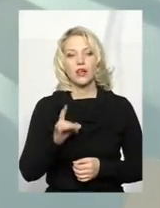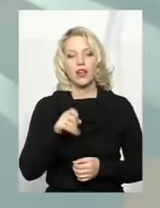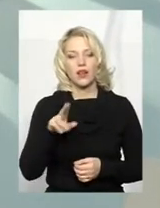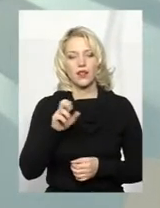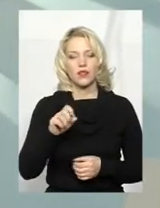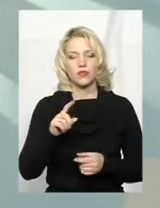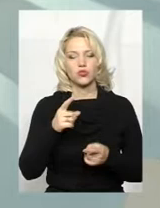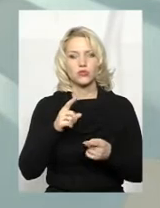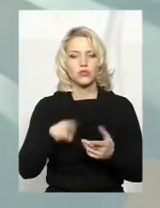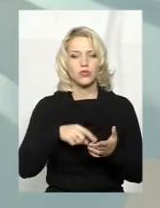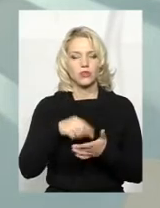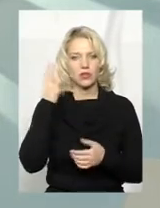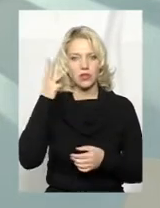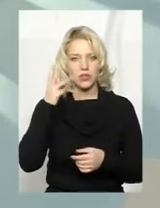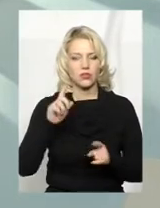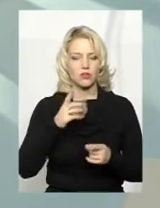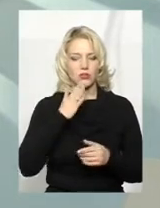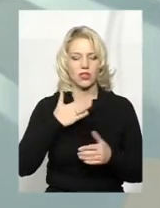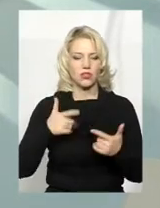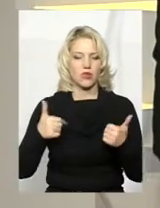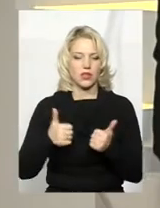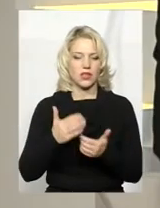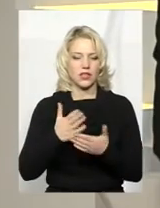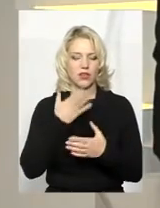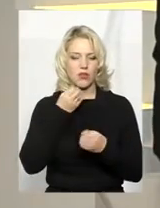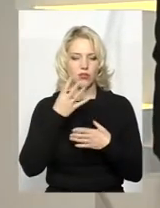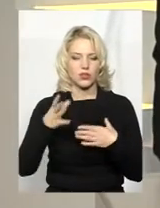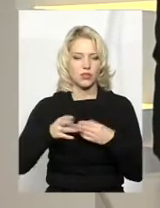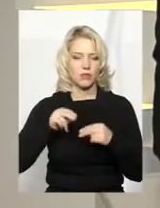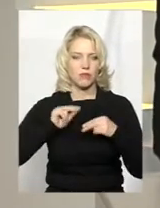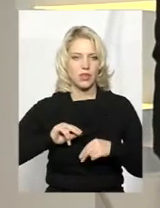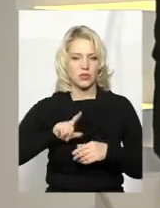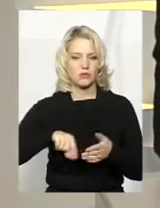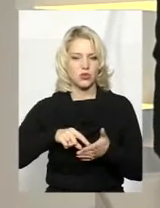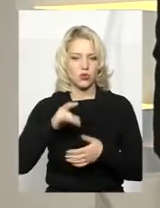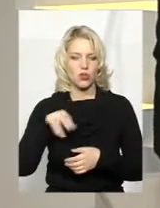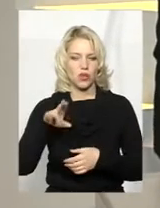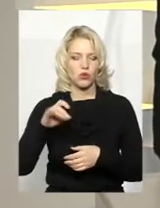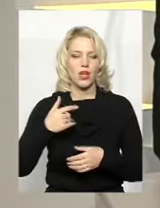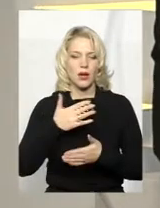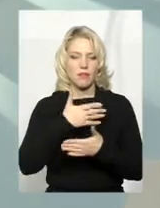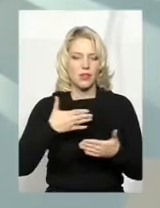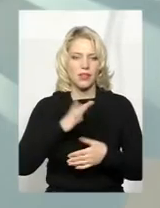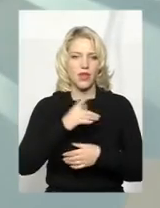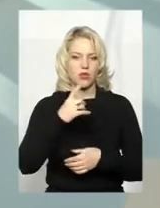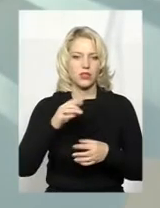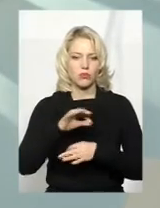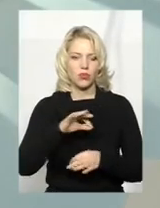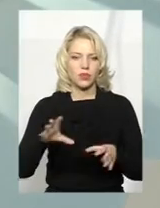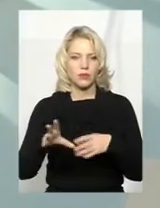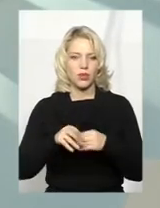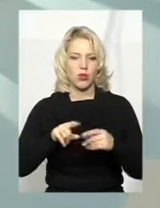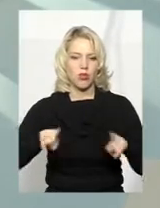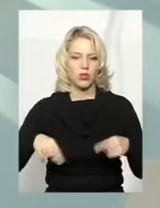Хмельницьке, тому що в нашій організації є хороша співпраця з міською владою, і ми вже не один проєкт спільно організовуємо.